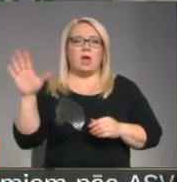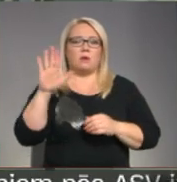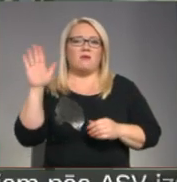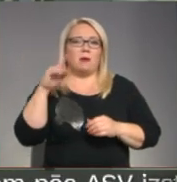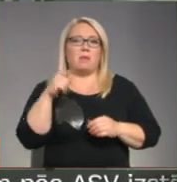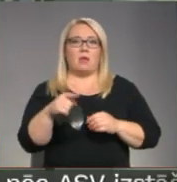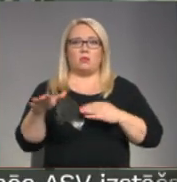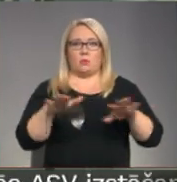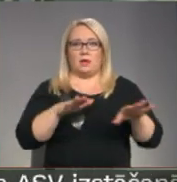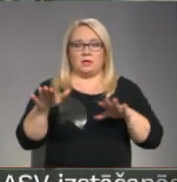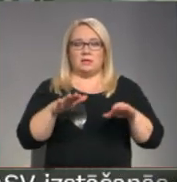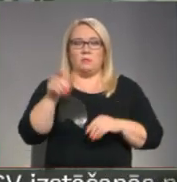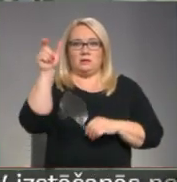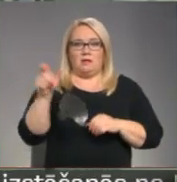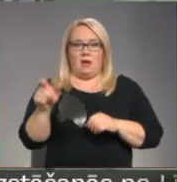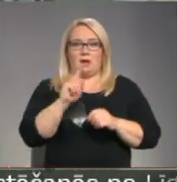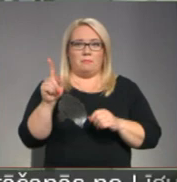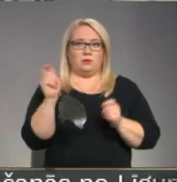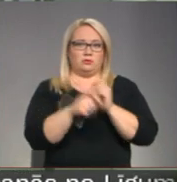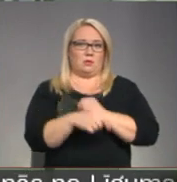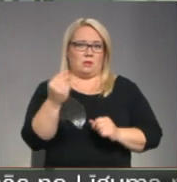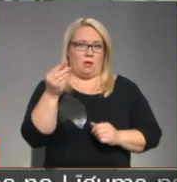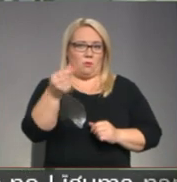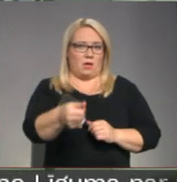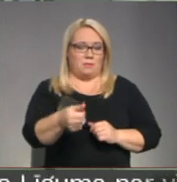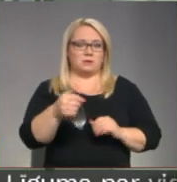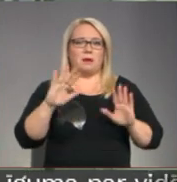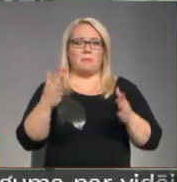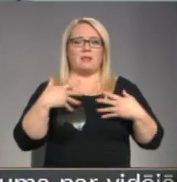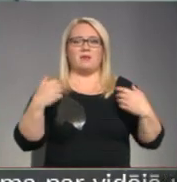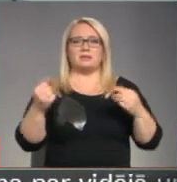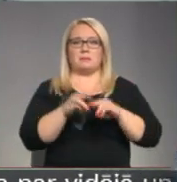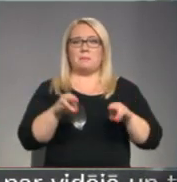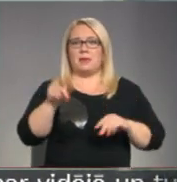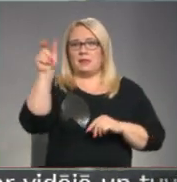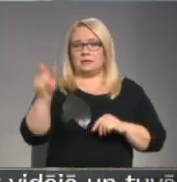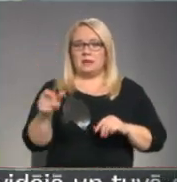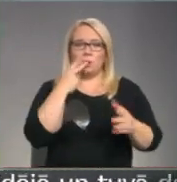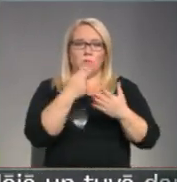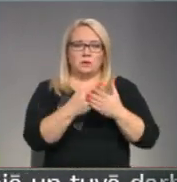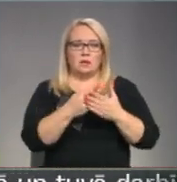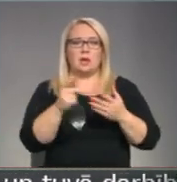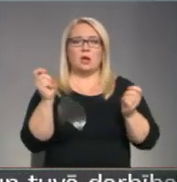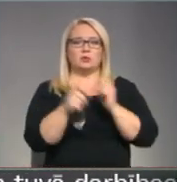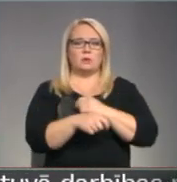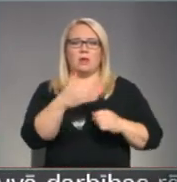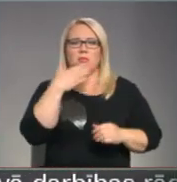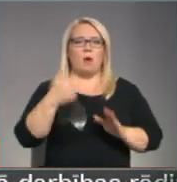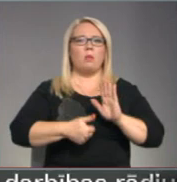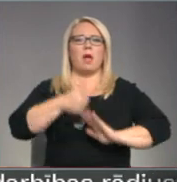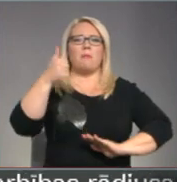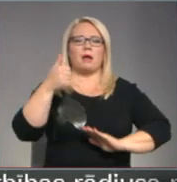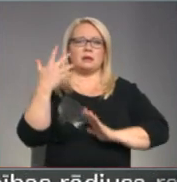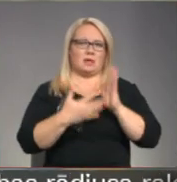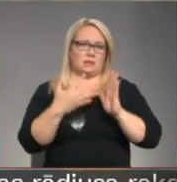par tādu rīcību pacientam draudz soda nauda. Taču veselības ministre Ande Čakša uzskata, ka sodīšana nav labākais